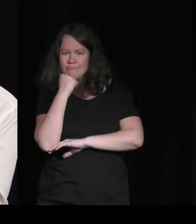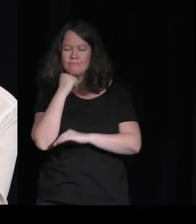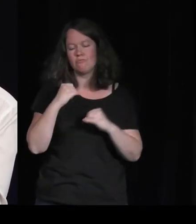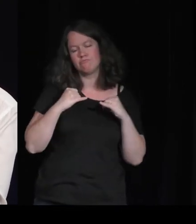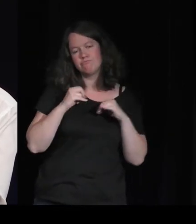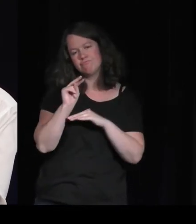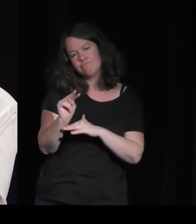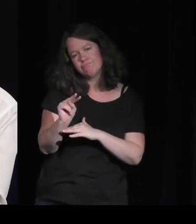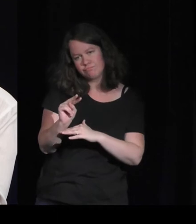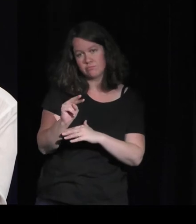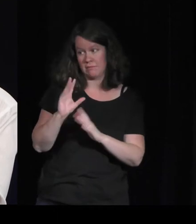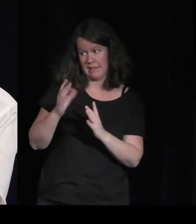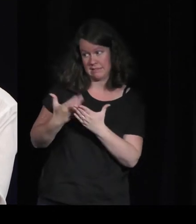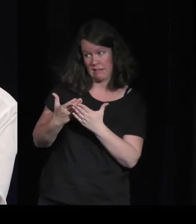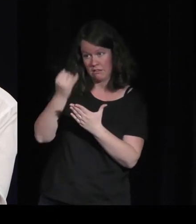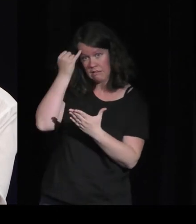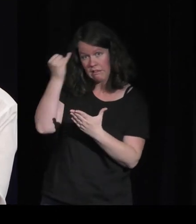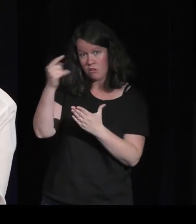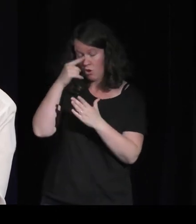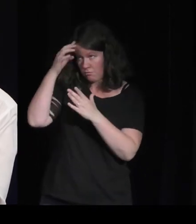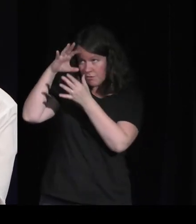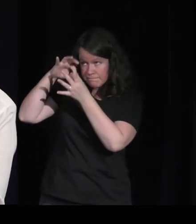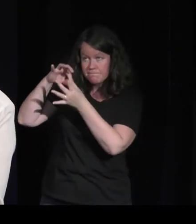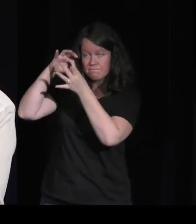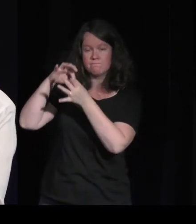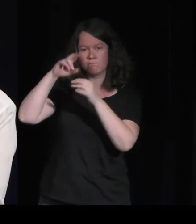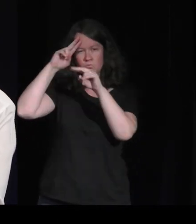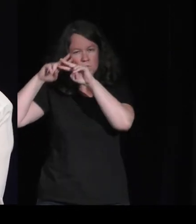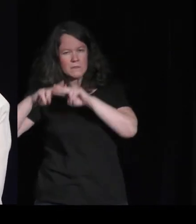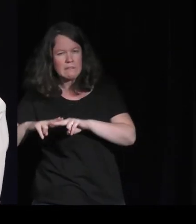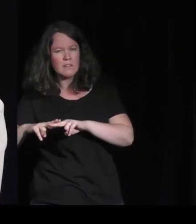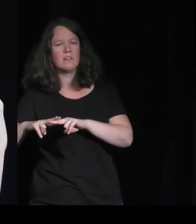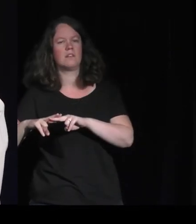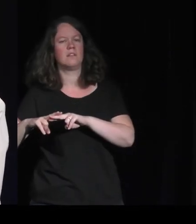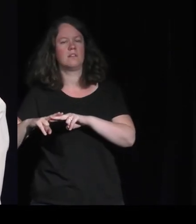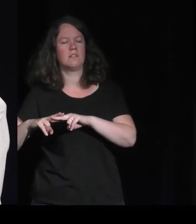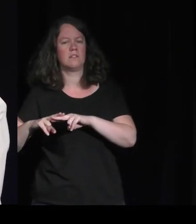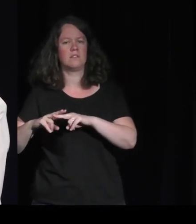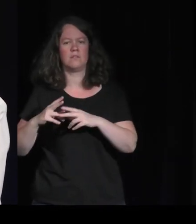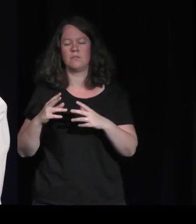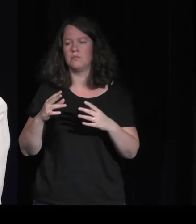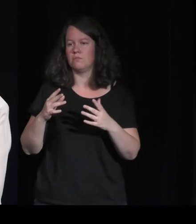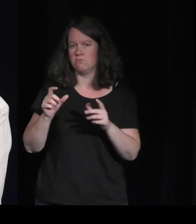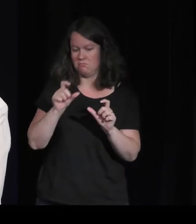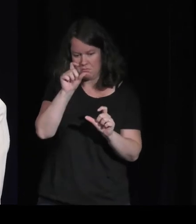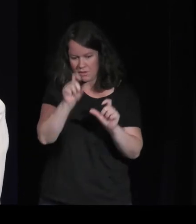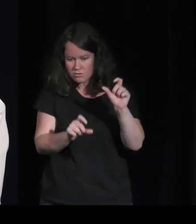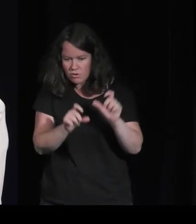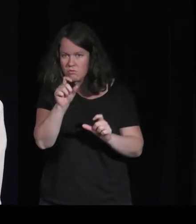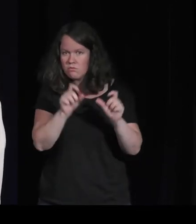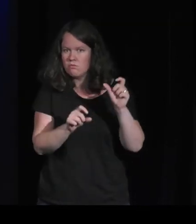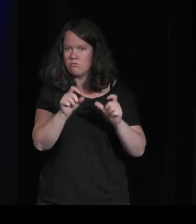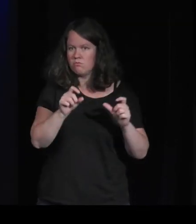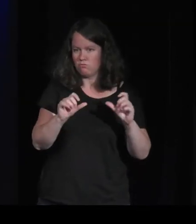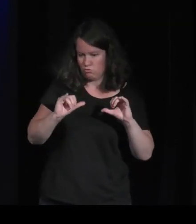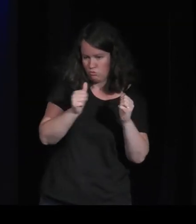essayer de se reconnecter, de trouver une sorte de point commun entre les personnes qui vont participer au jeu.